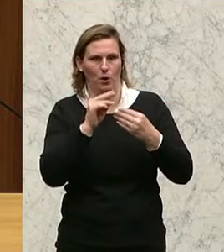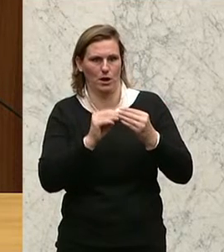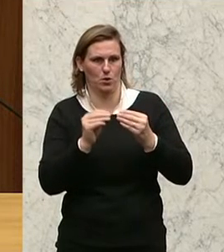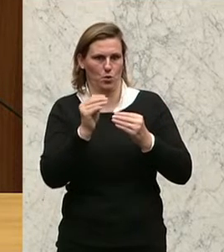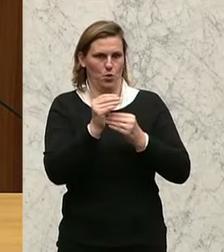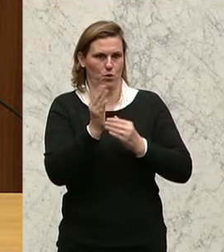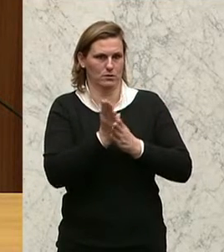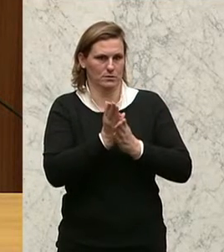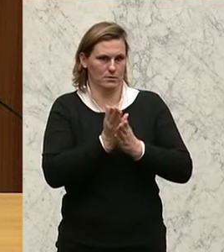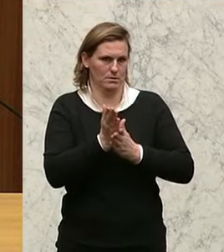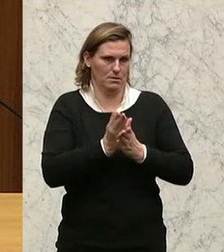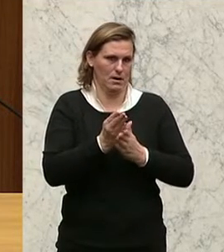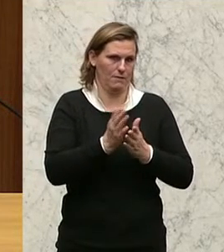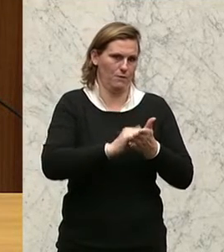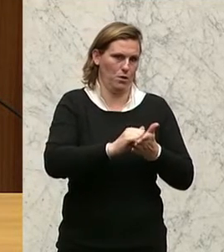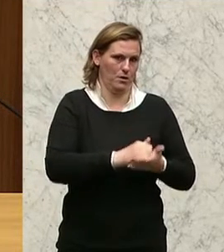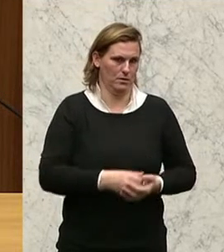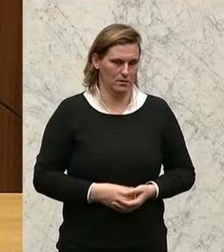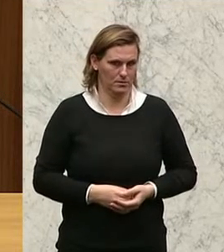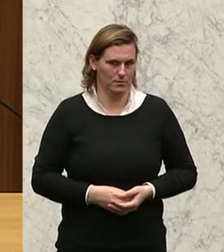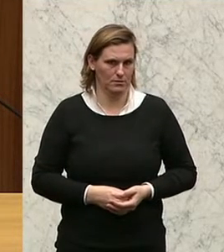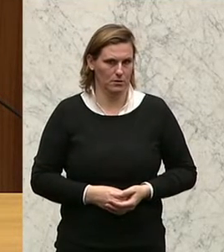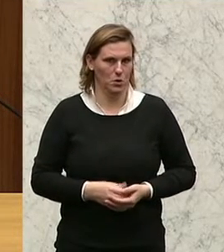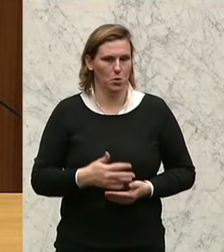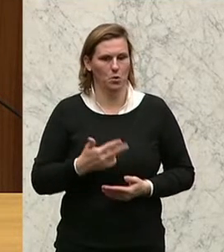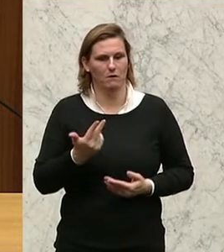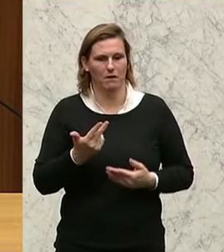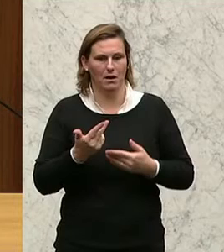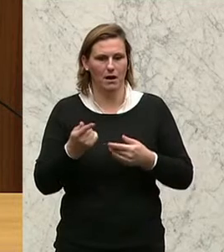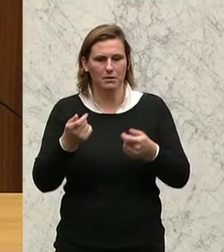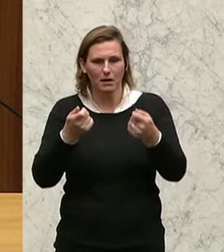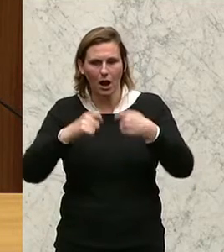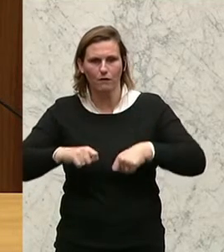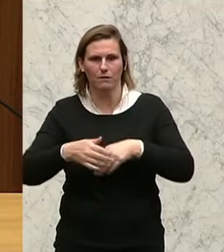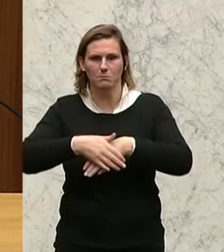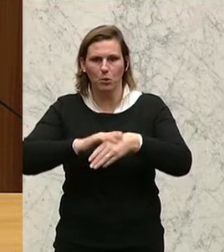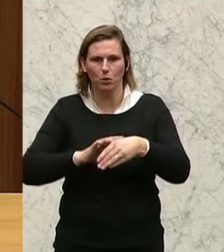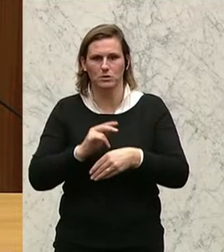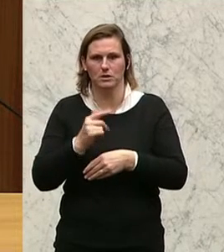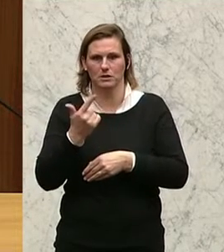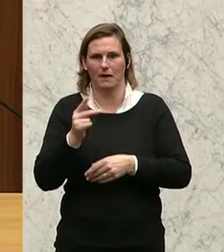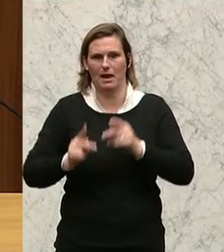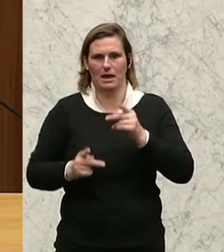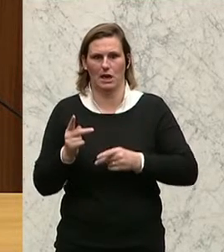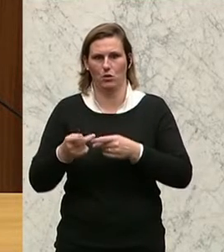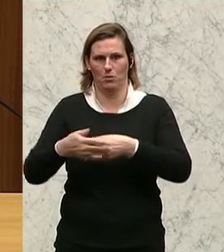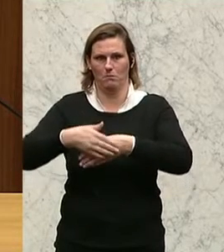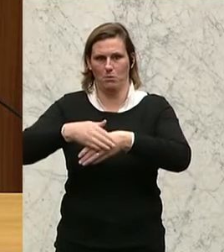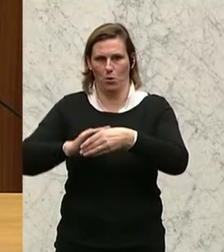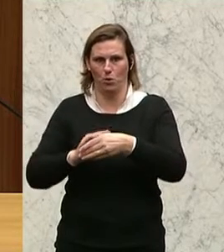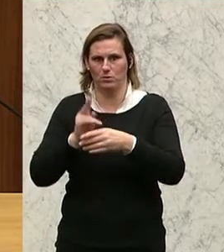freuen dürfen. Das sind in etwa zwei Kilo Brot, die sie sich dadurch mehr leisten können.